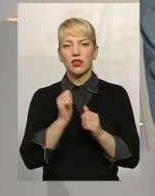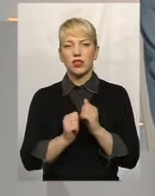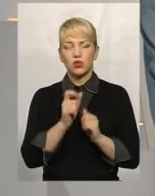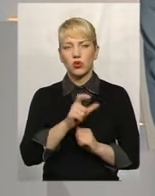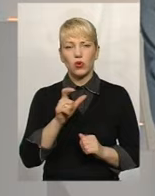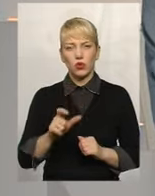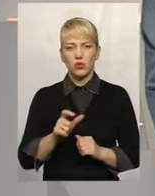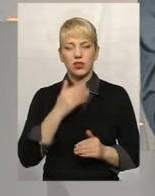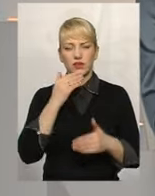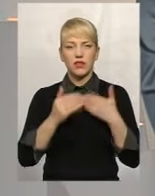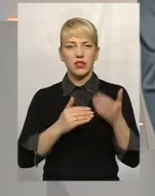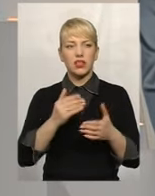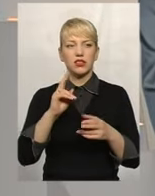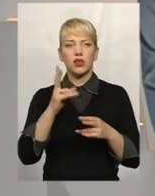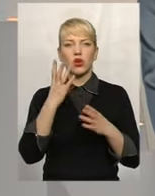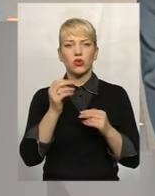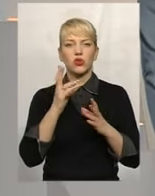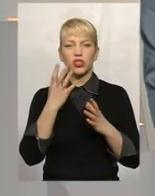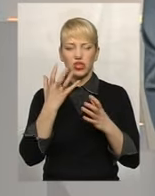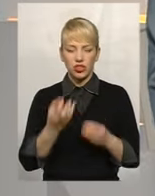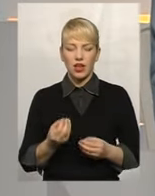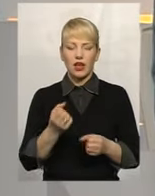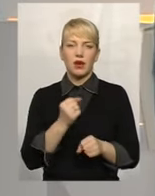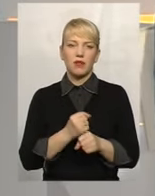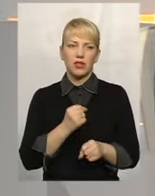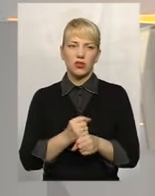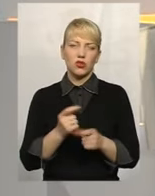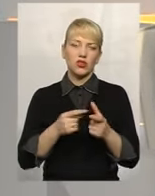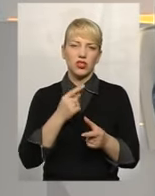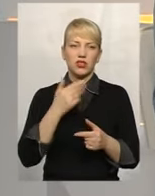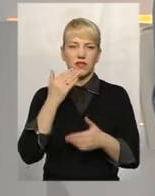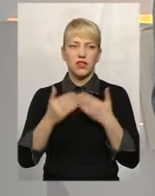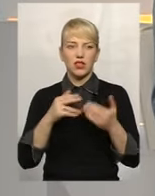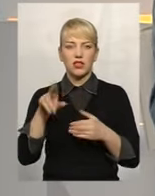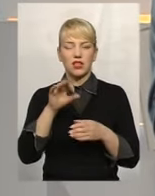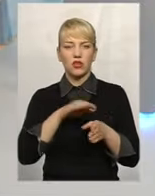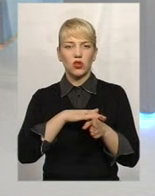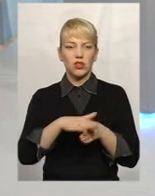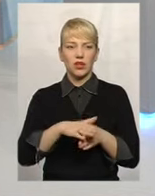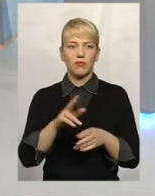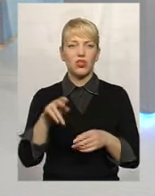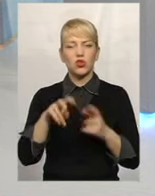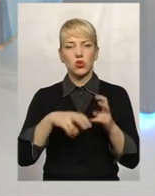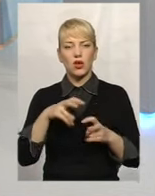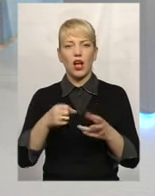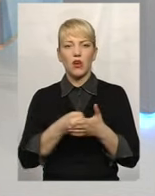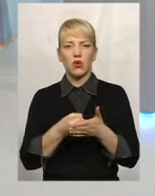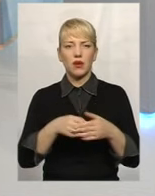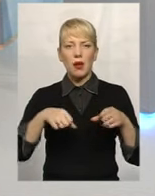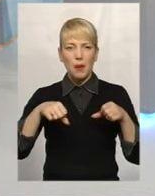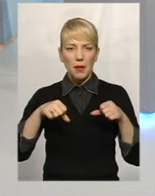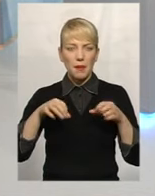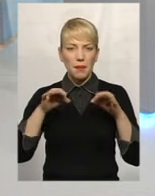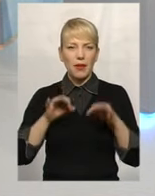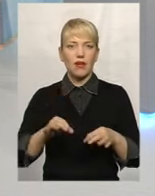звертаються, ті, хто ще працює, чи все-таки зазвичай звертаються за дотриманням, зашукають правди вже тоді, коли